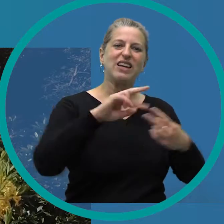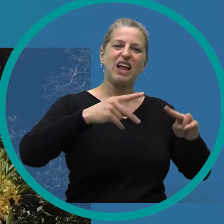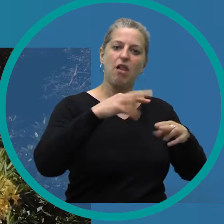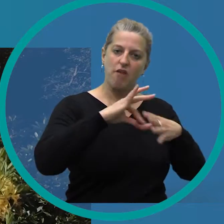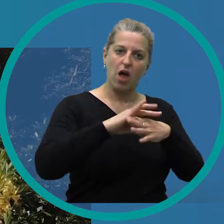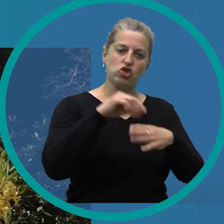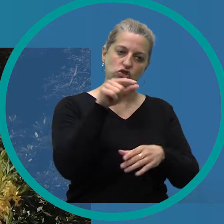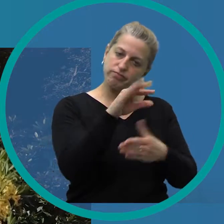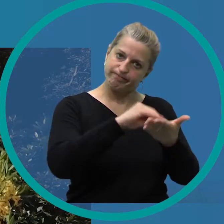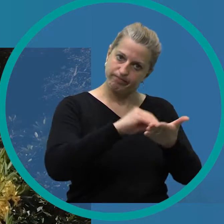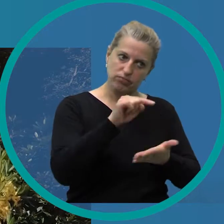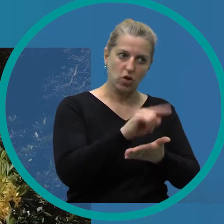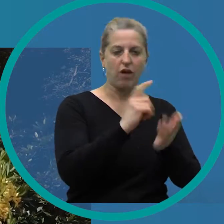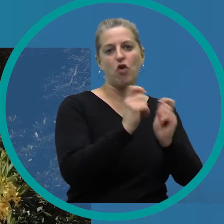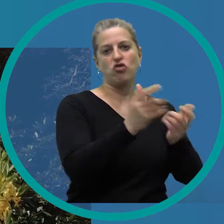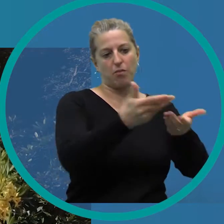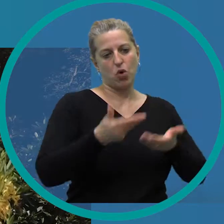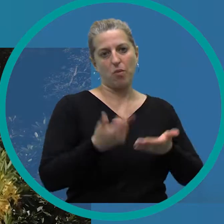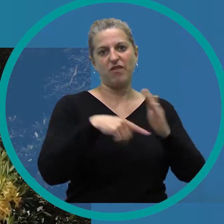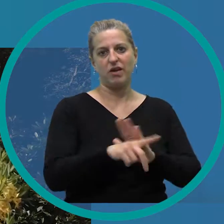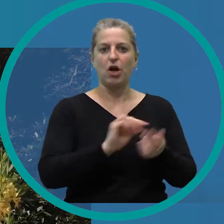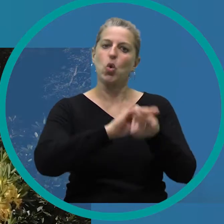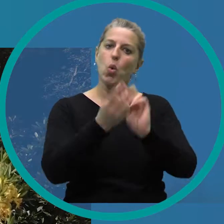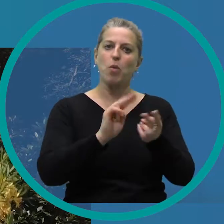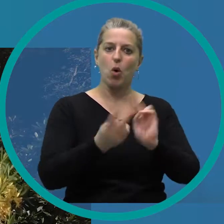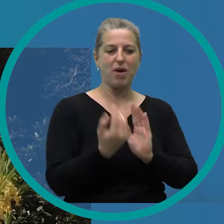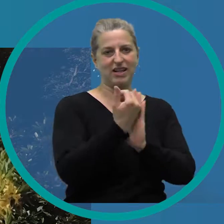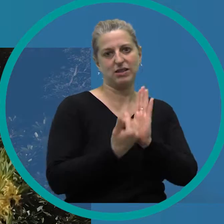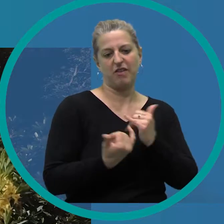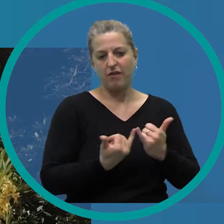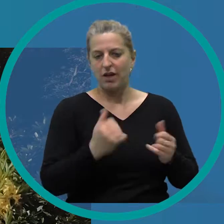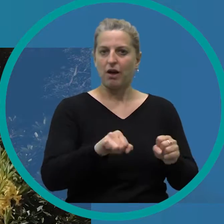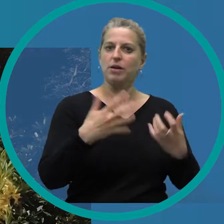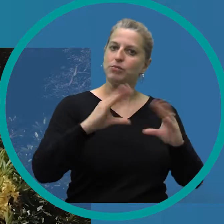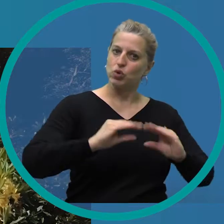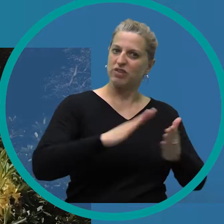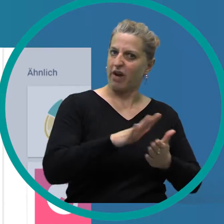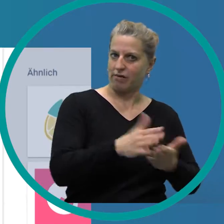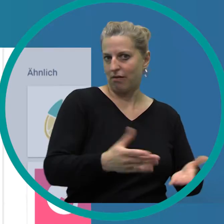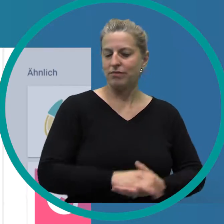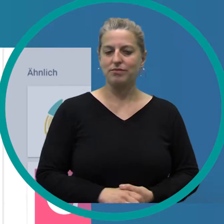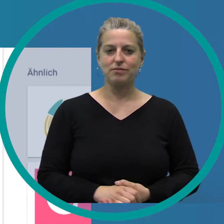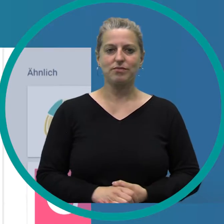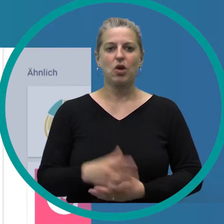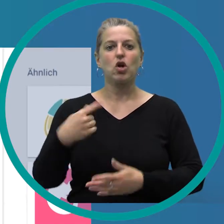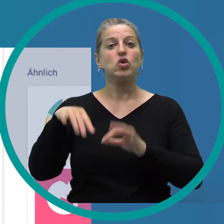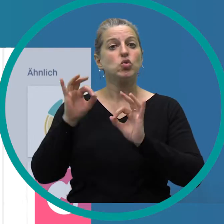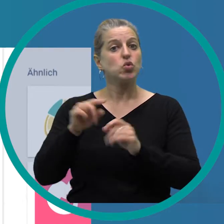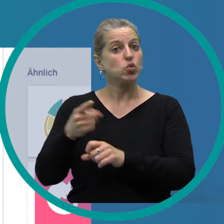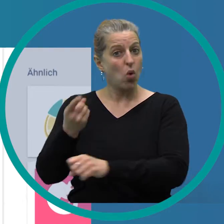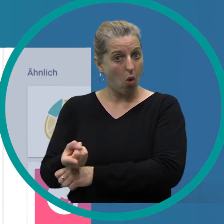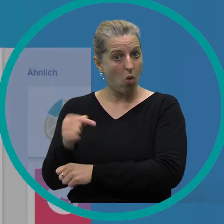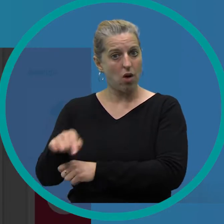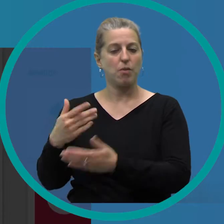und mir werden Vorschläge gemacht, wie ich dieses Grillfleisch in leckeren und pfiffigen Rezepten verarbeiten und verwerten kann. In Too good to go